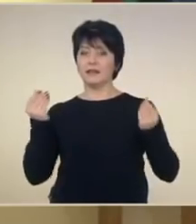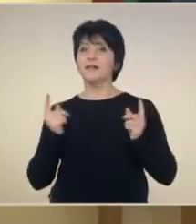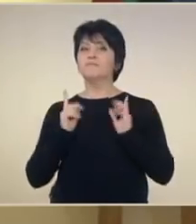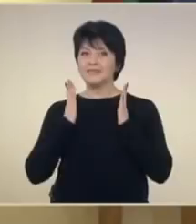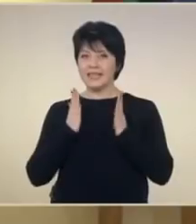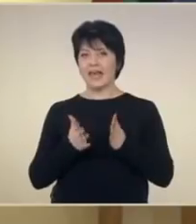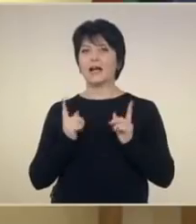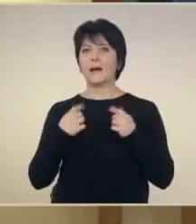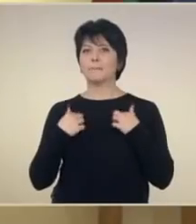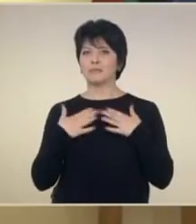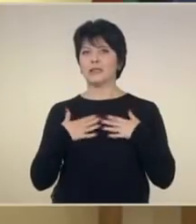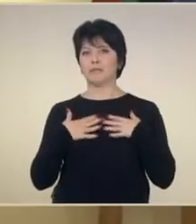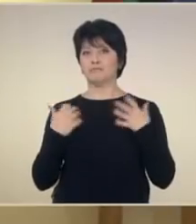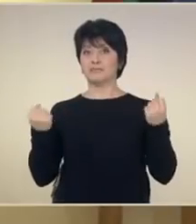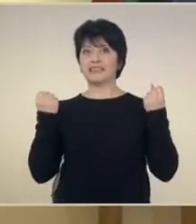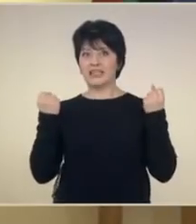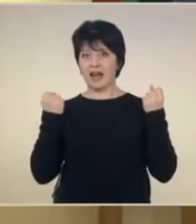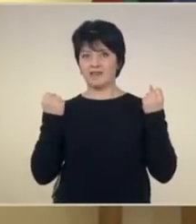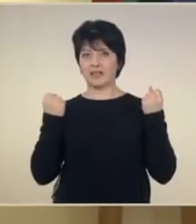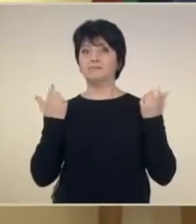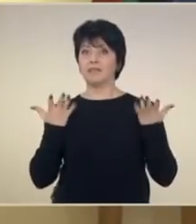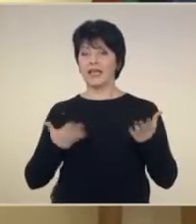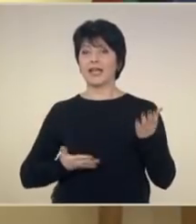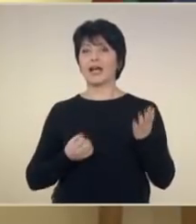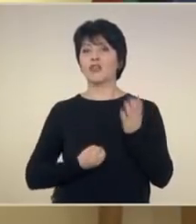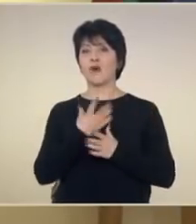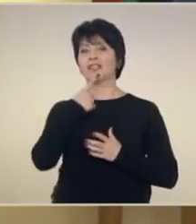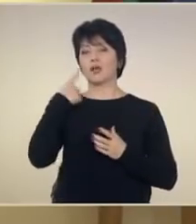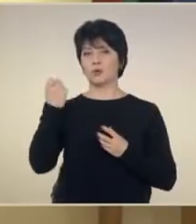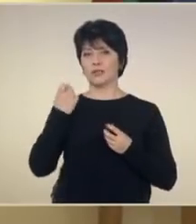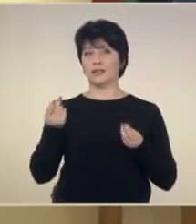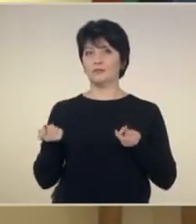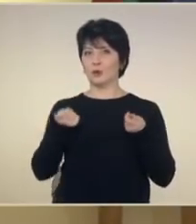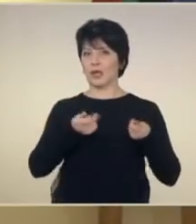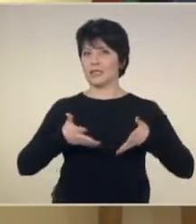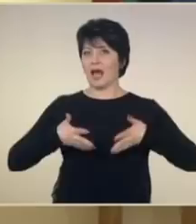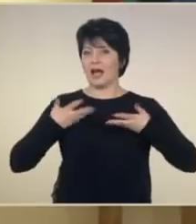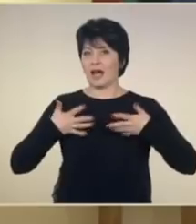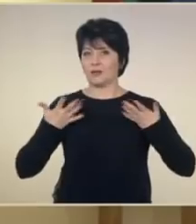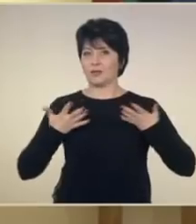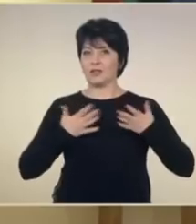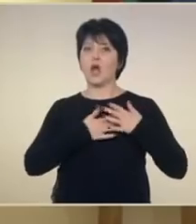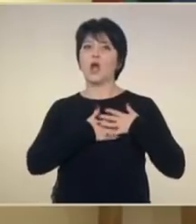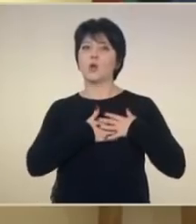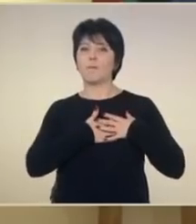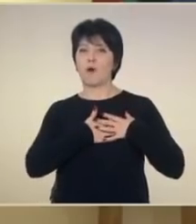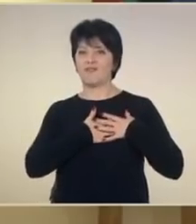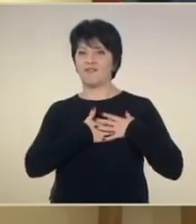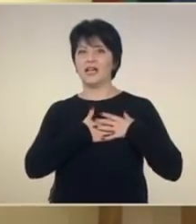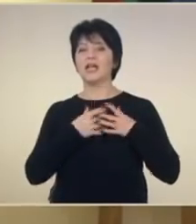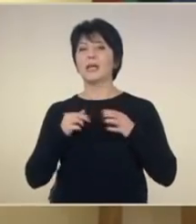Нека бъдем здрави. И нека новата година донесе радост, любов и